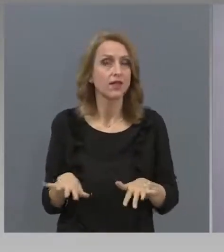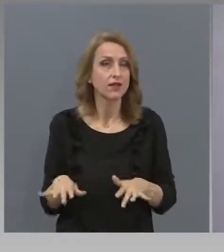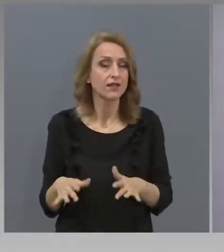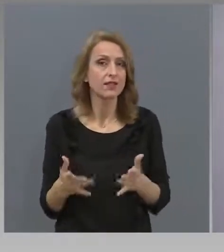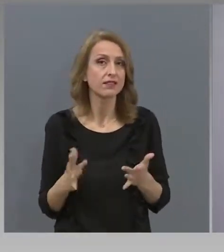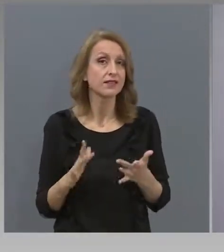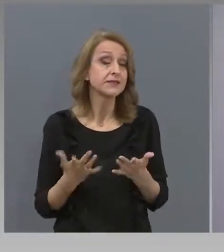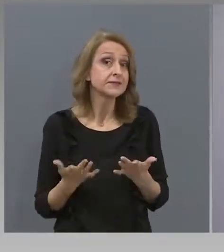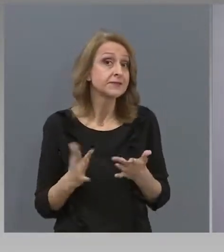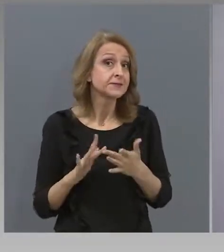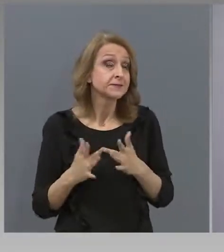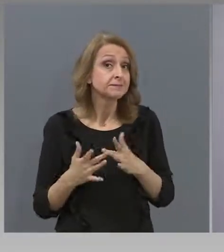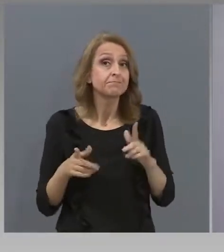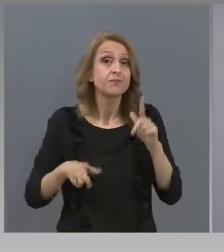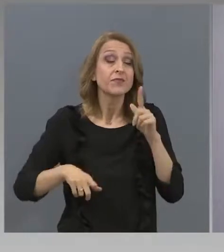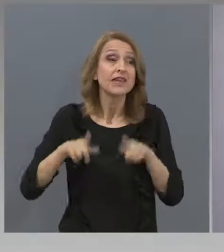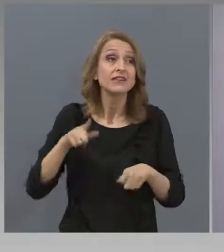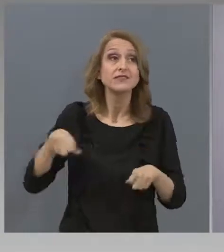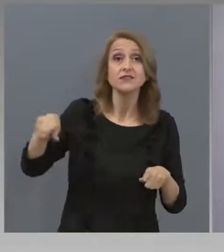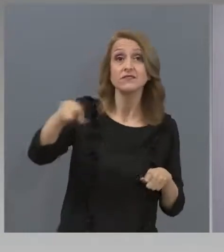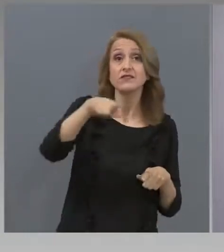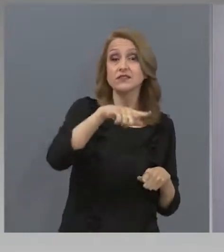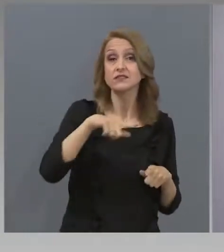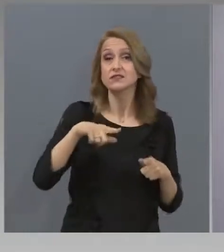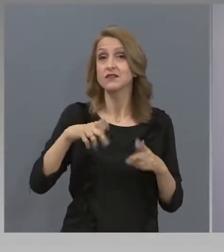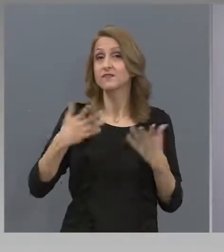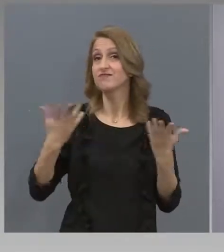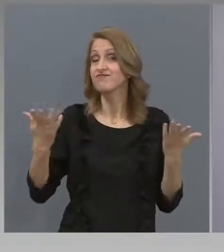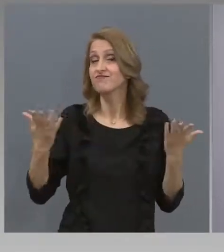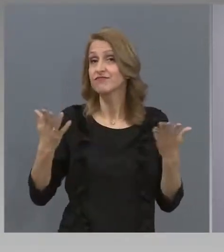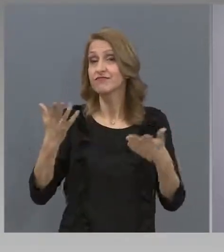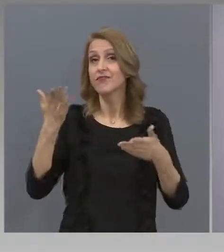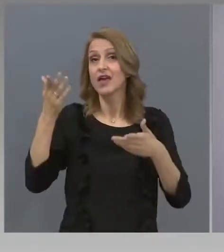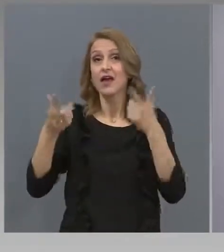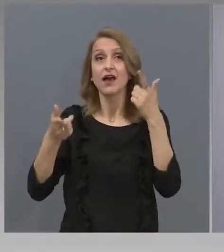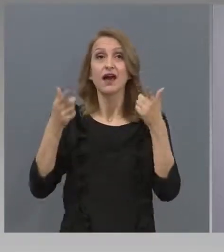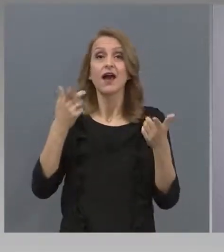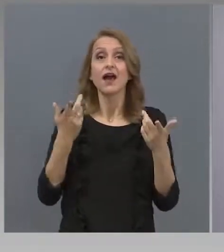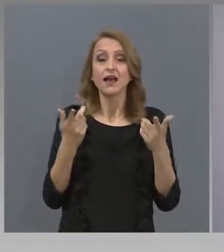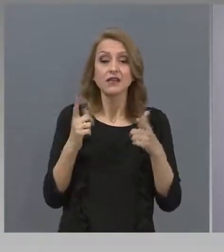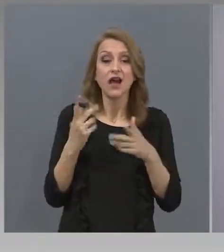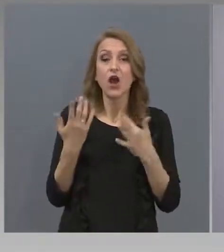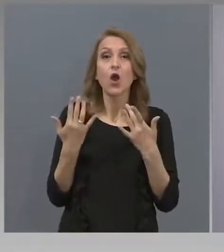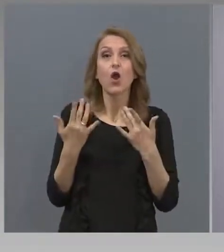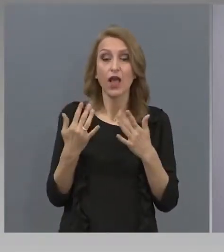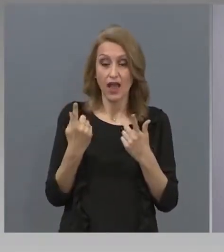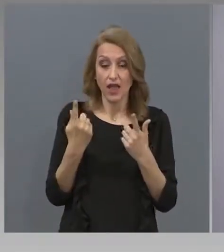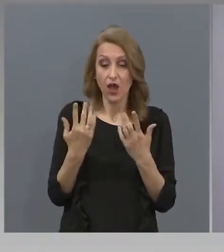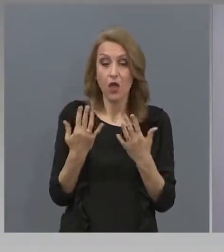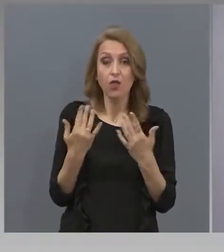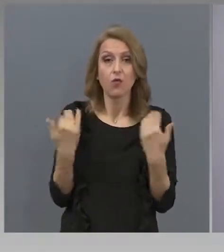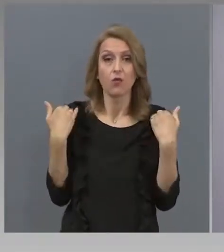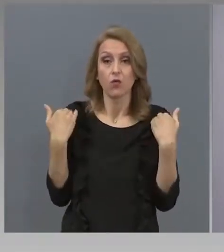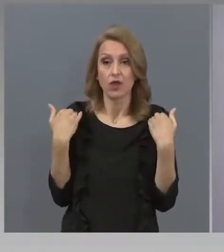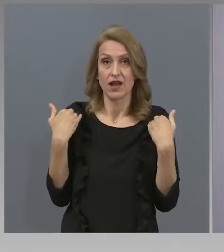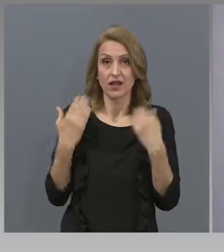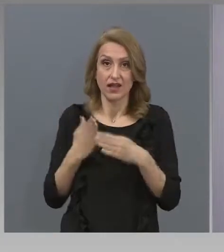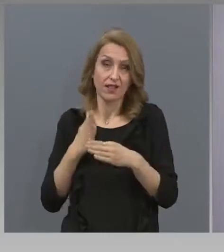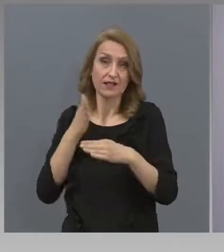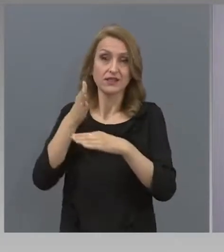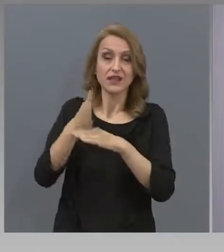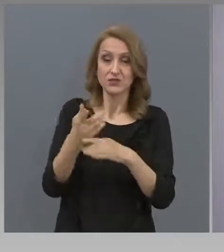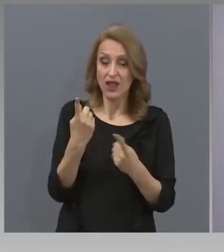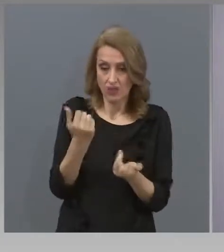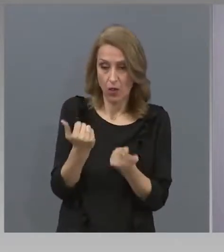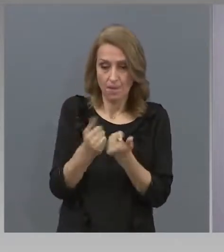Много зависи от това колко са кандидат студентите за едно място. Професионално